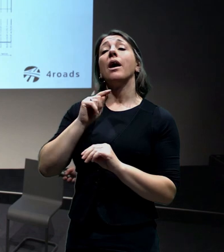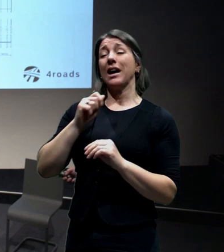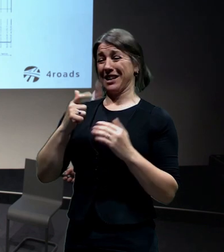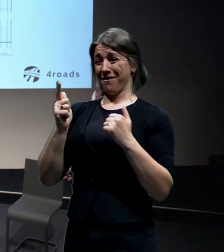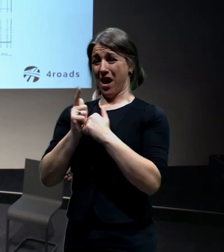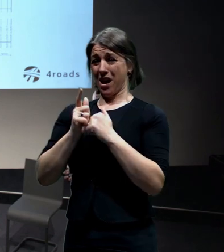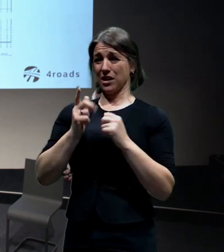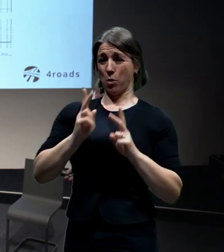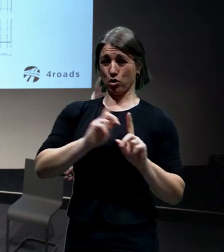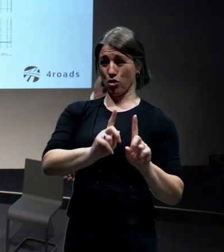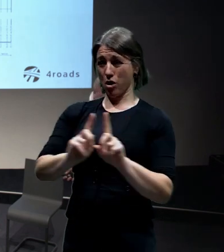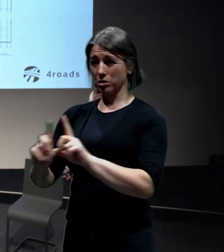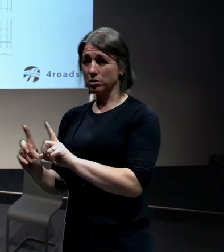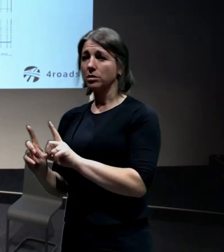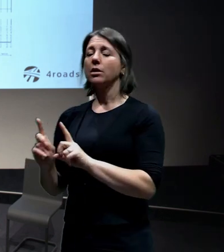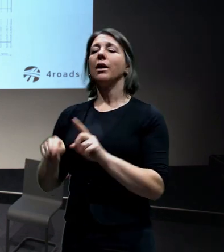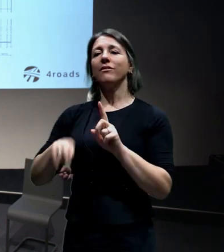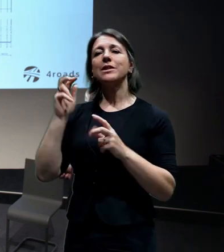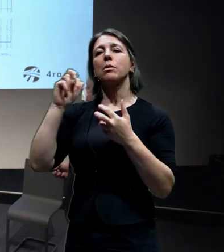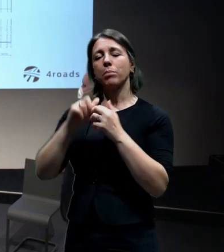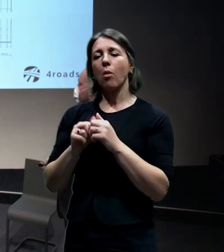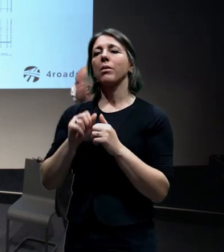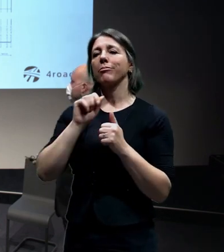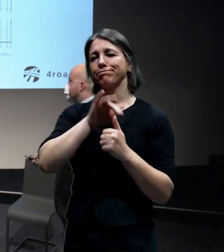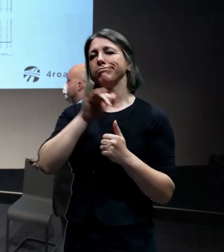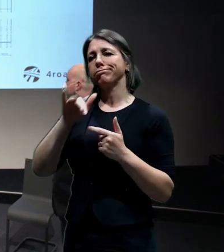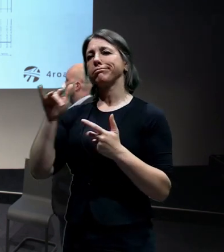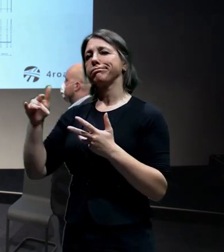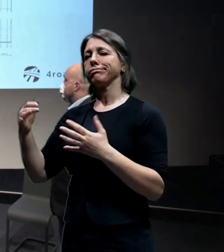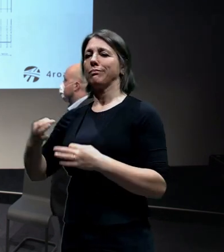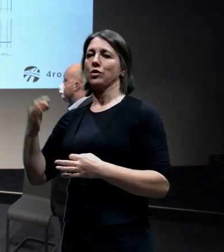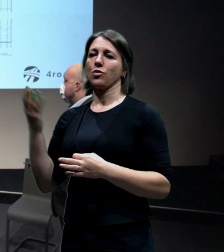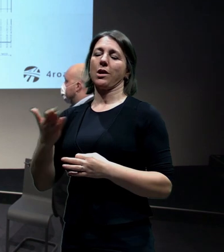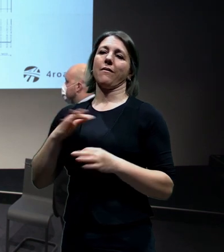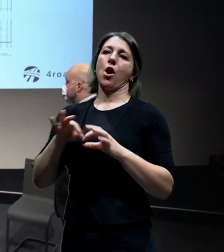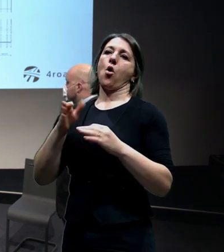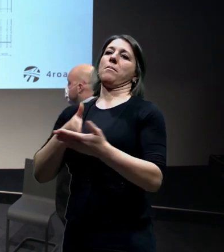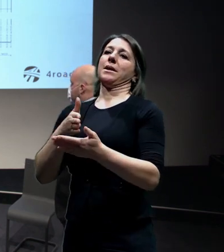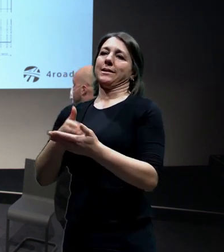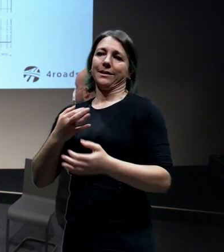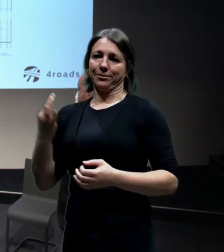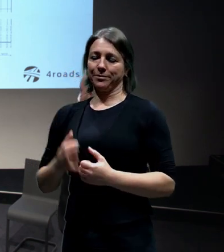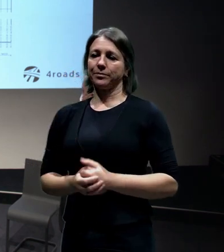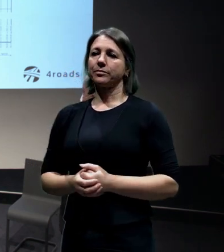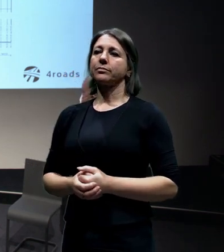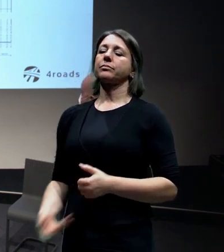věcí, faktorů, které eliminovaly ty varianty z hlediska proveditelnosti. První